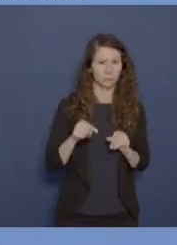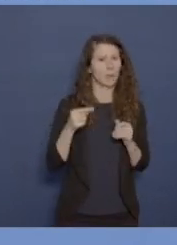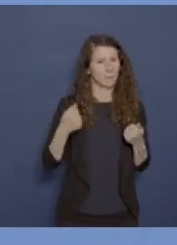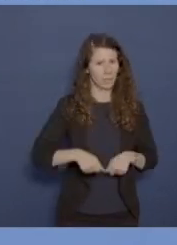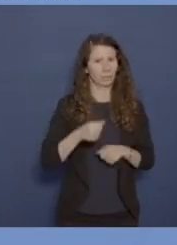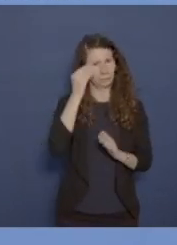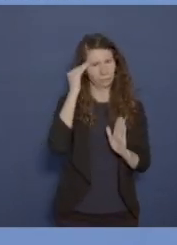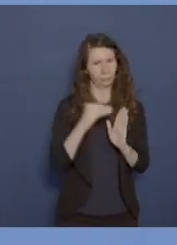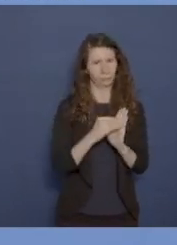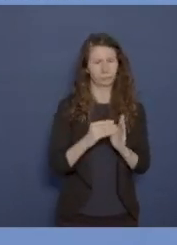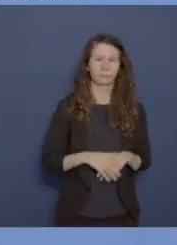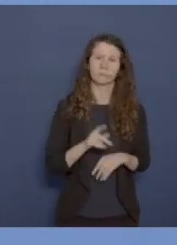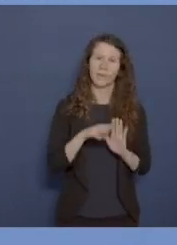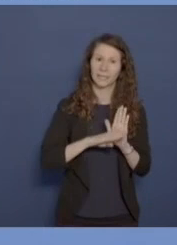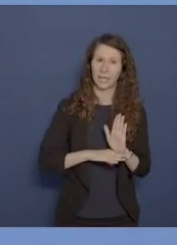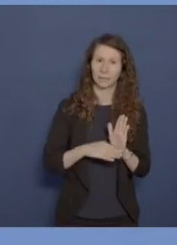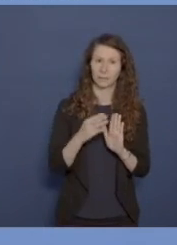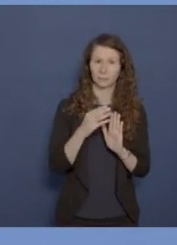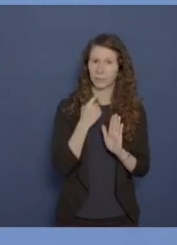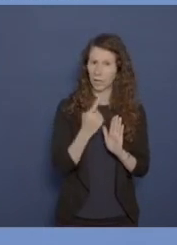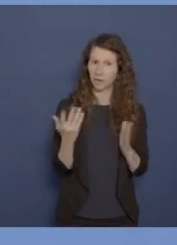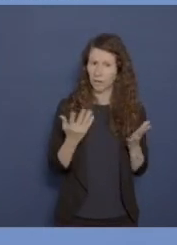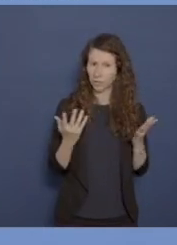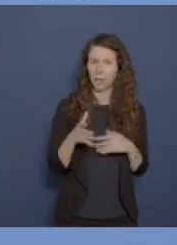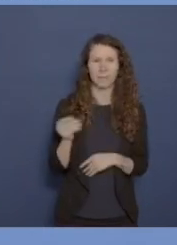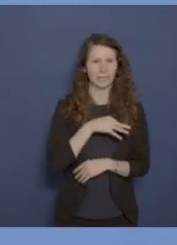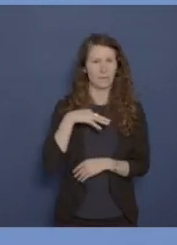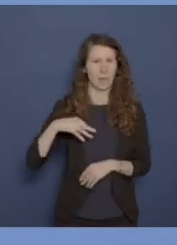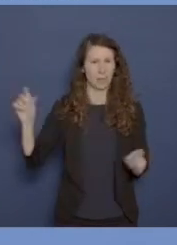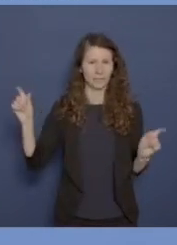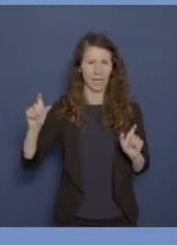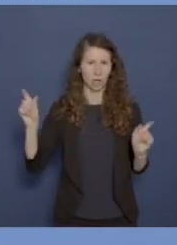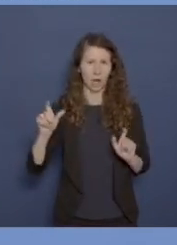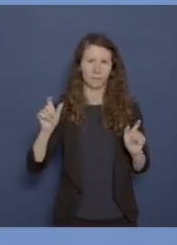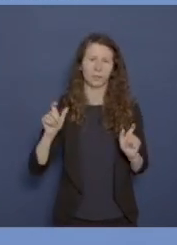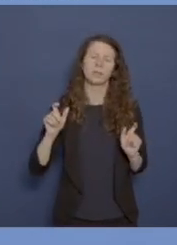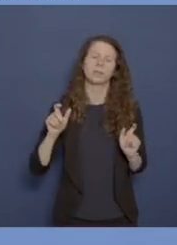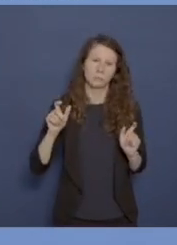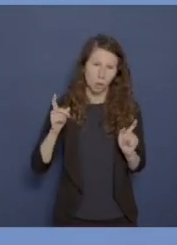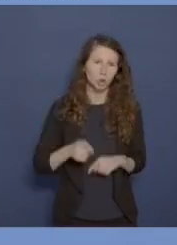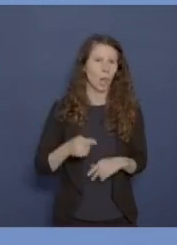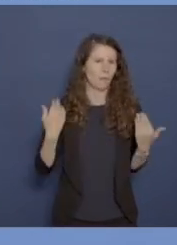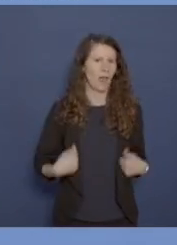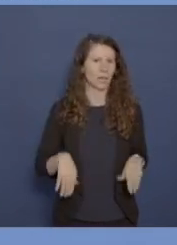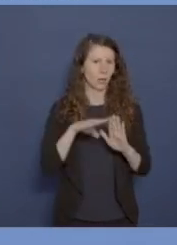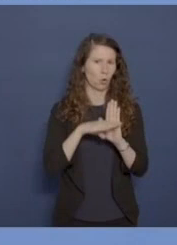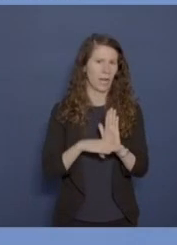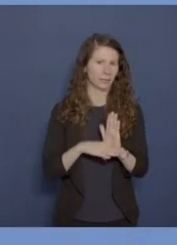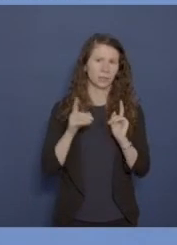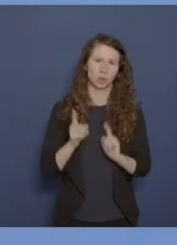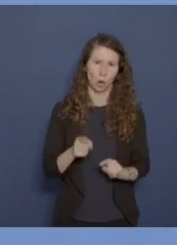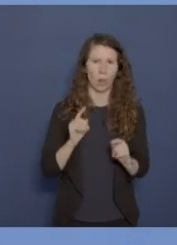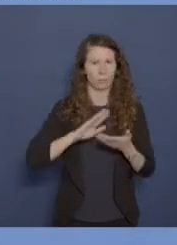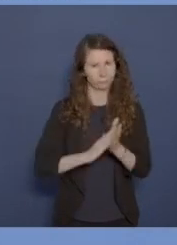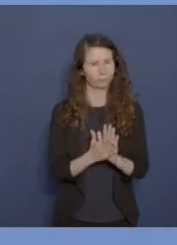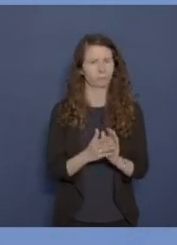Gesetz ist geregelt, dass es unter Beteiligung der Zivilgesellschaft ein Verhaltenskodex festgelegt wird. Werden soll,